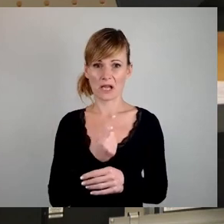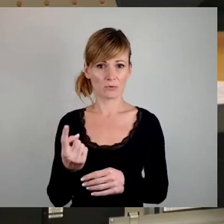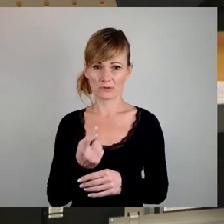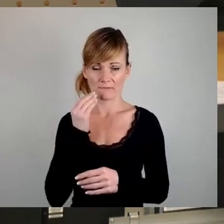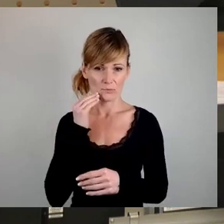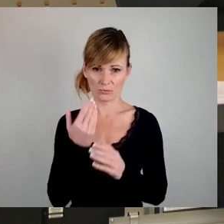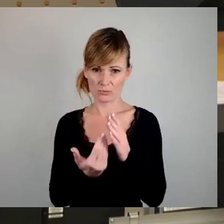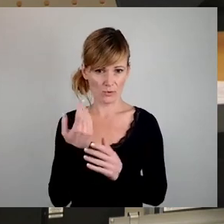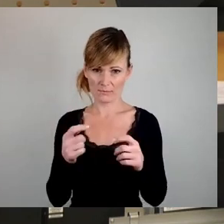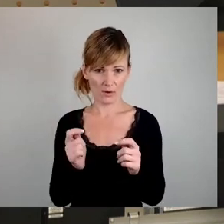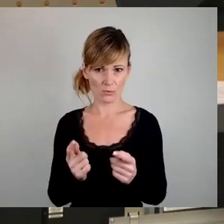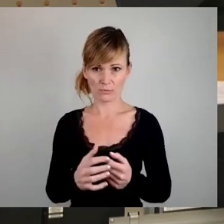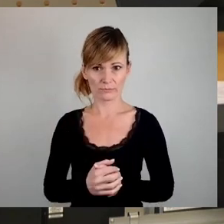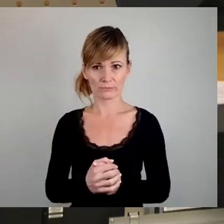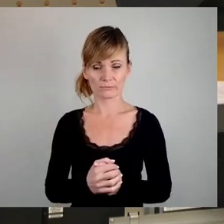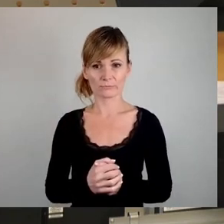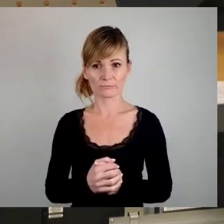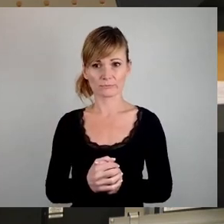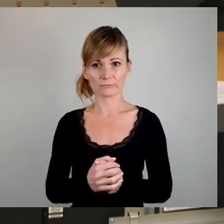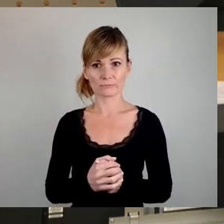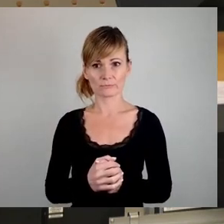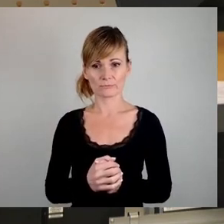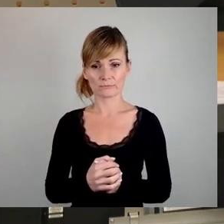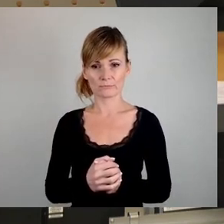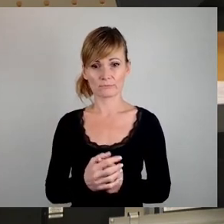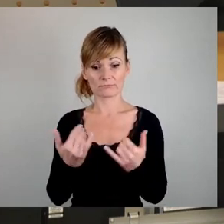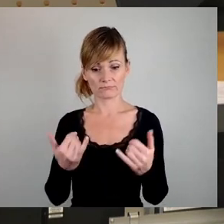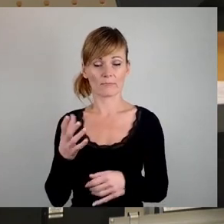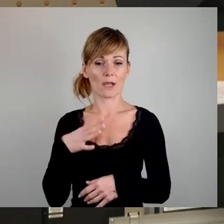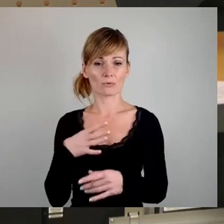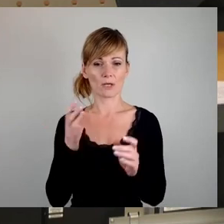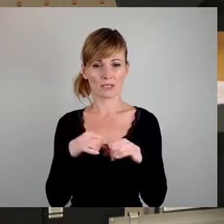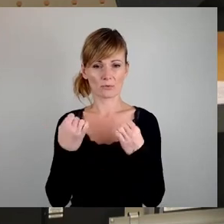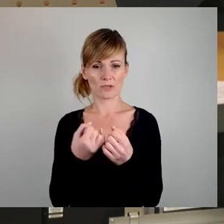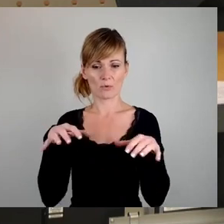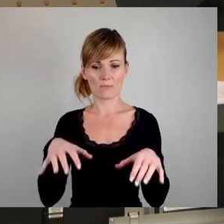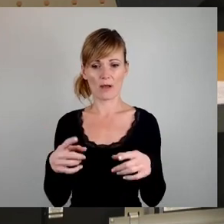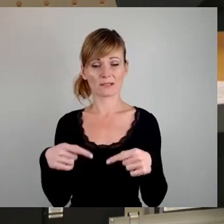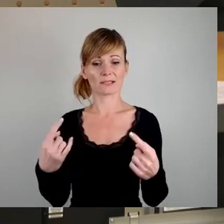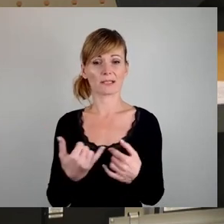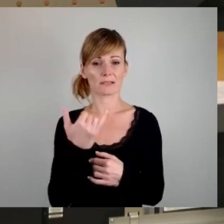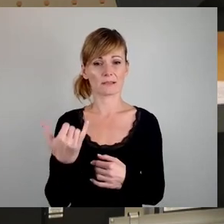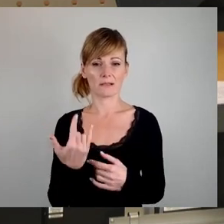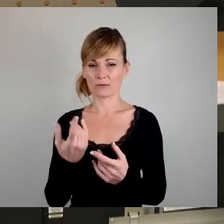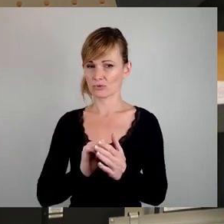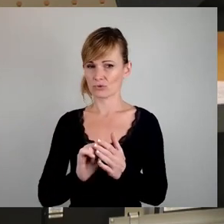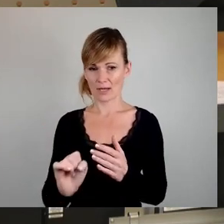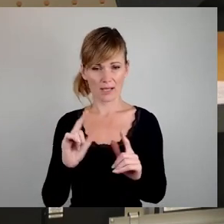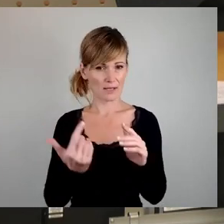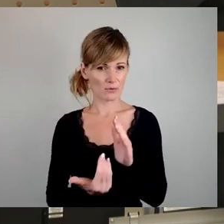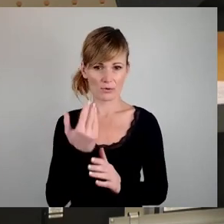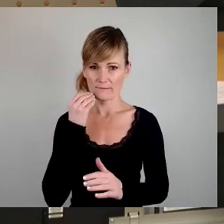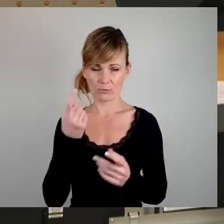gebaut. Und angesichts der aktuellen Marktsituation werden auch in den nächsten Jahren so schnell keine neuen Wohnungen mehr gebaut.